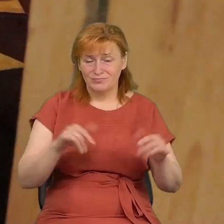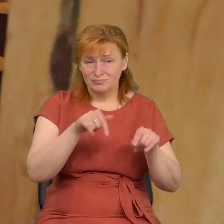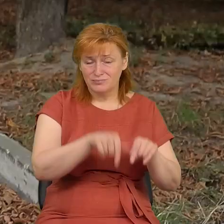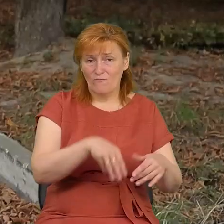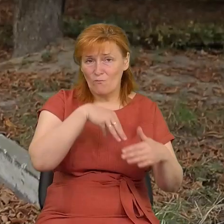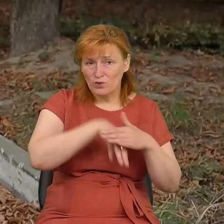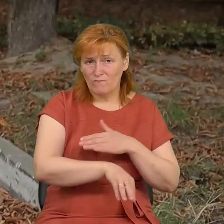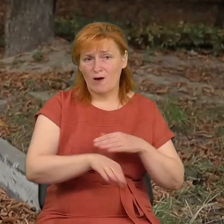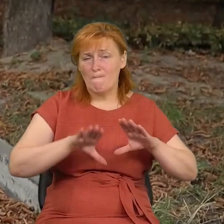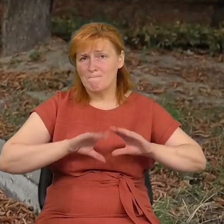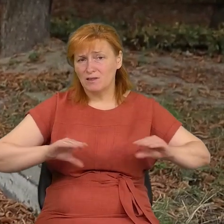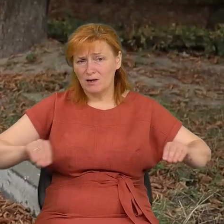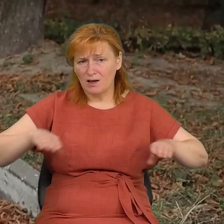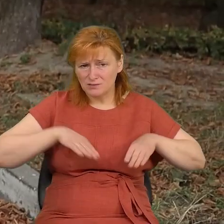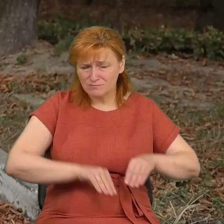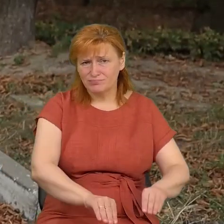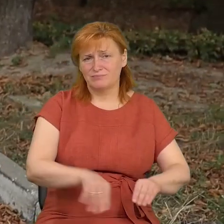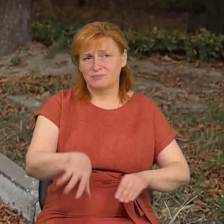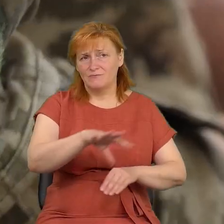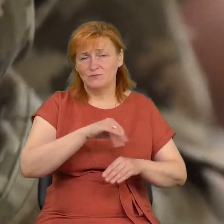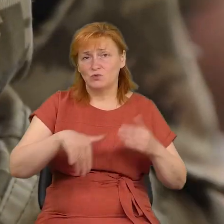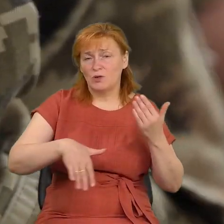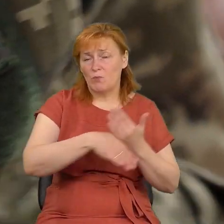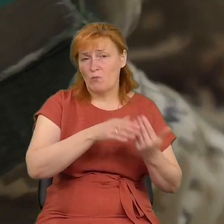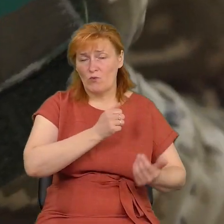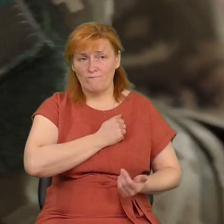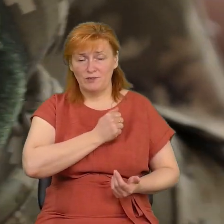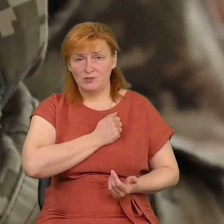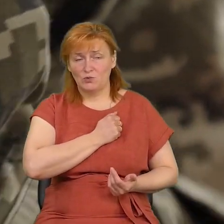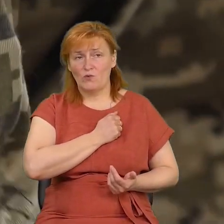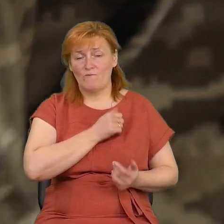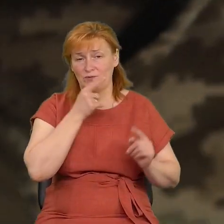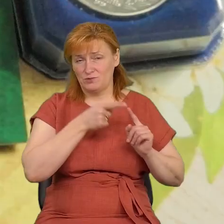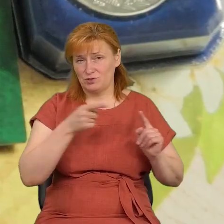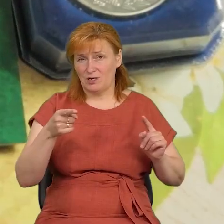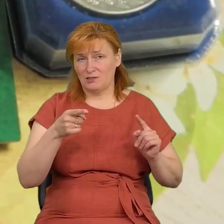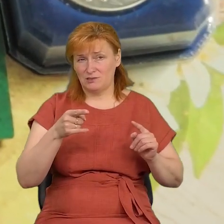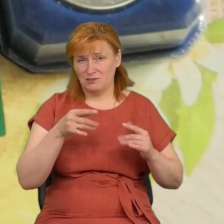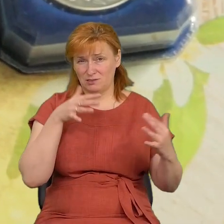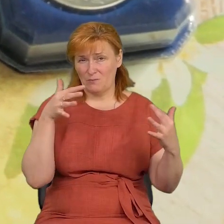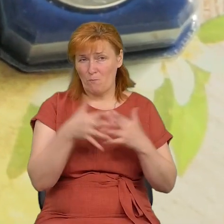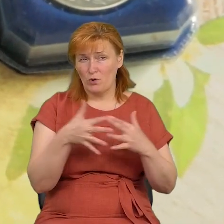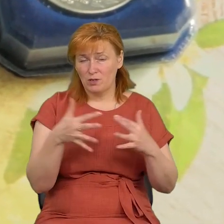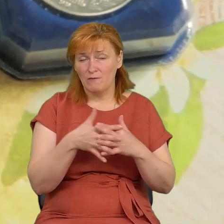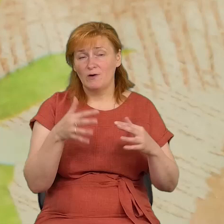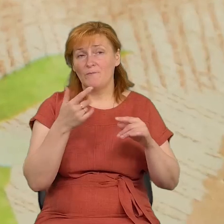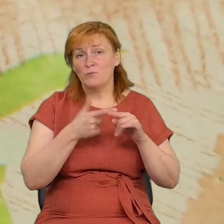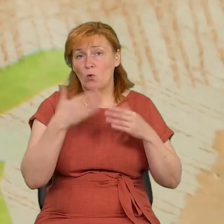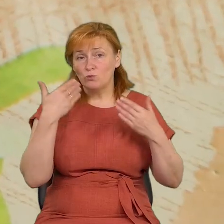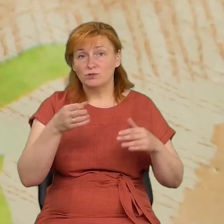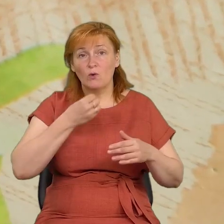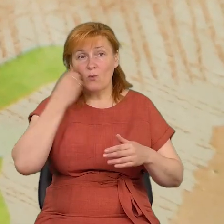матраси. За допомогу військовим під час активних бойових дій у Чернігові, Валерія Федоровича вже після деблокади міста